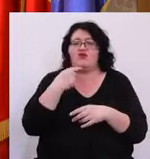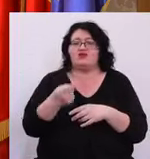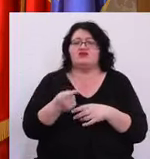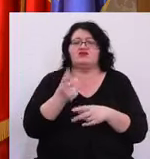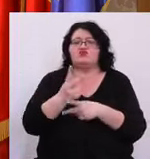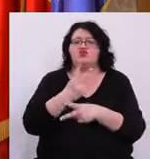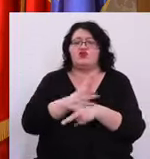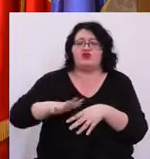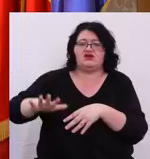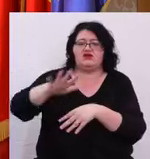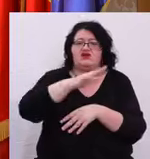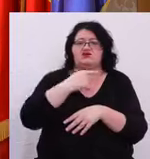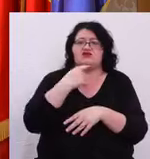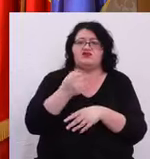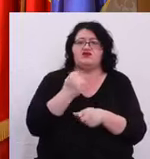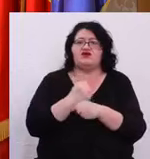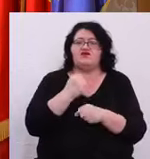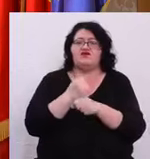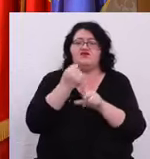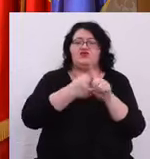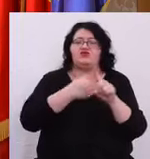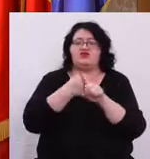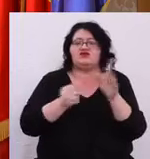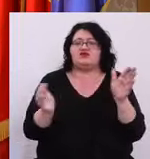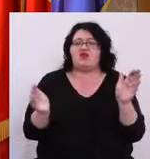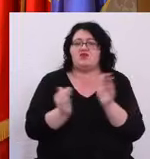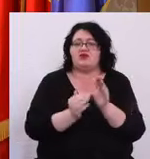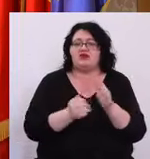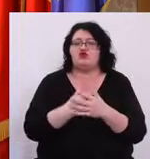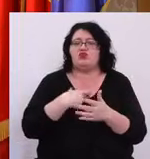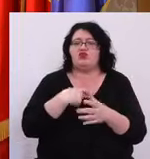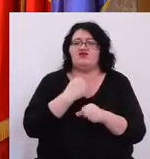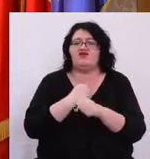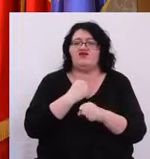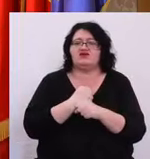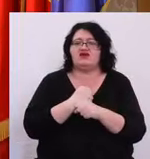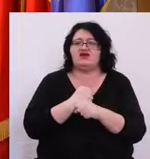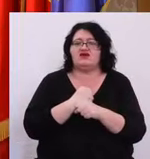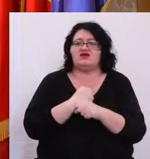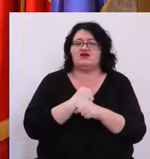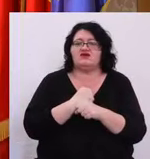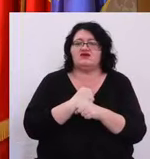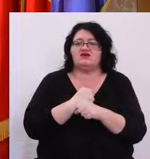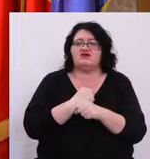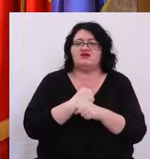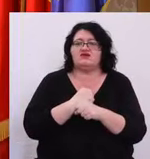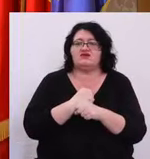spațiu public Pot fi făcute proteste mai mici Pot fi făcute